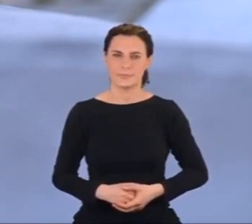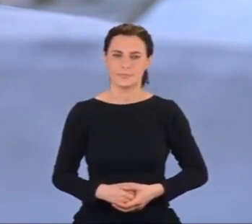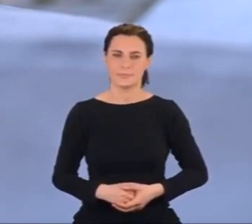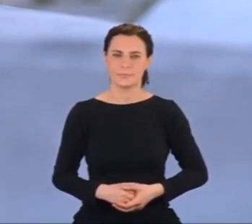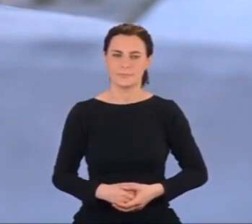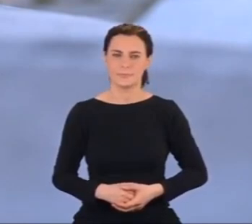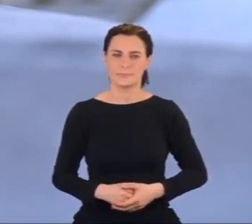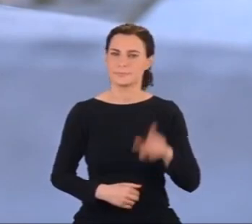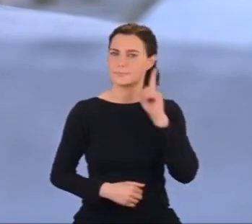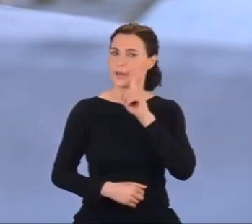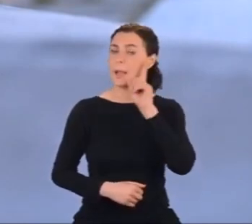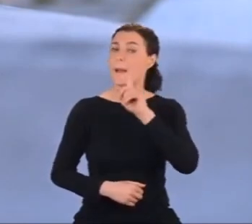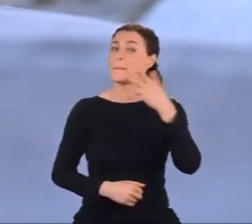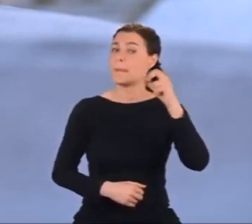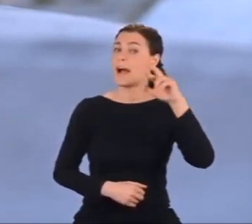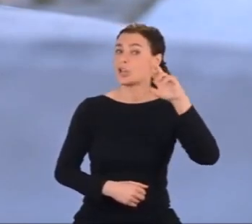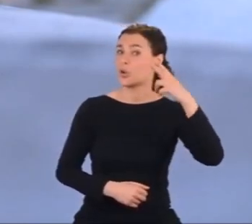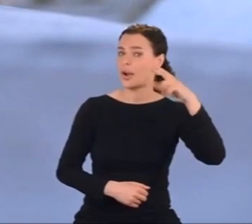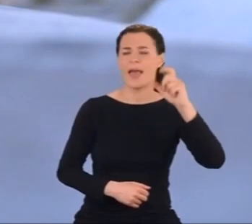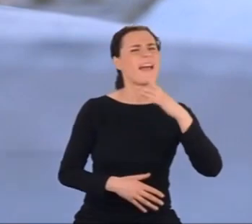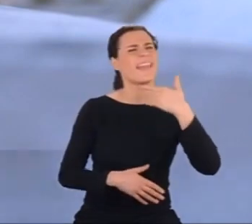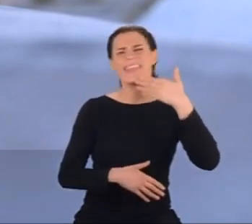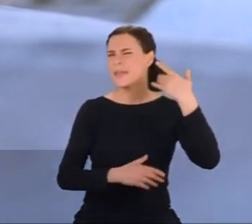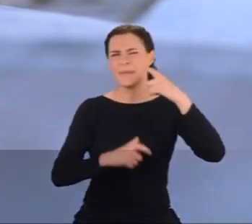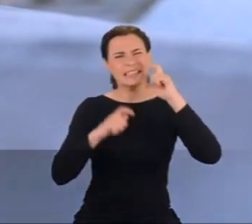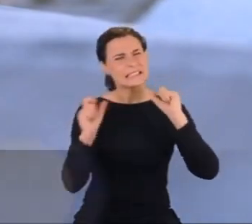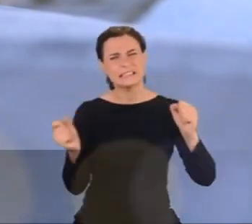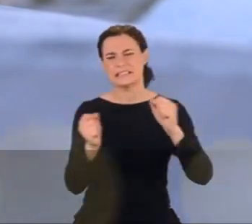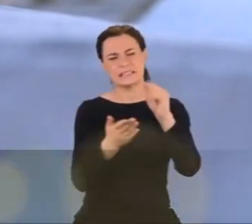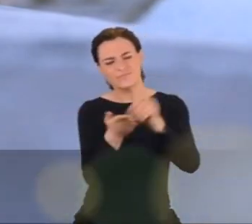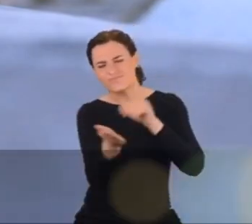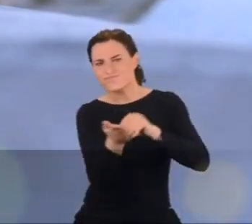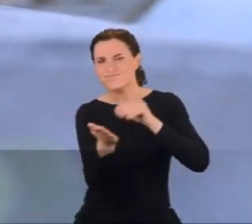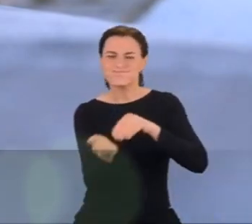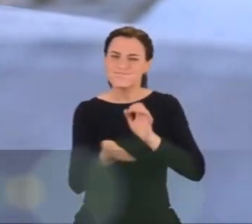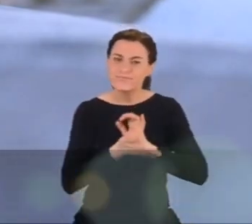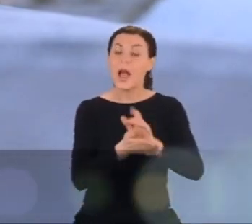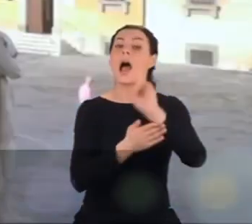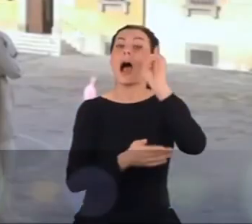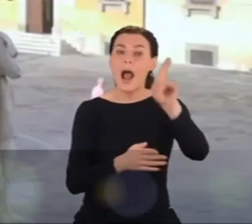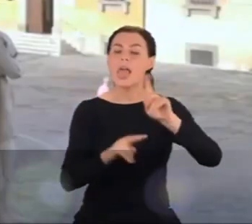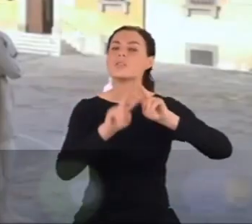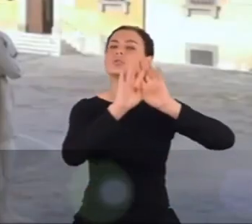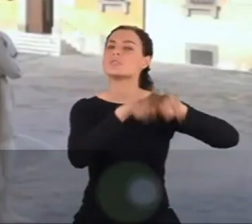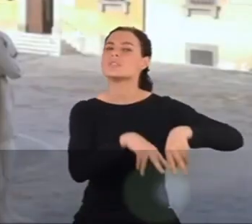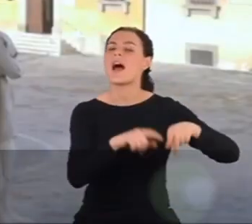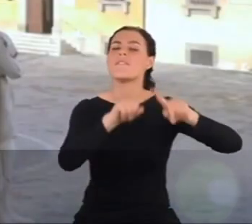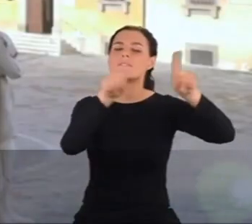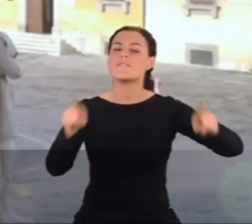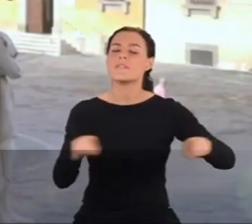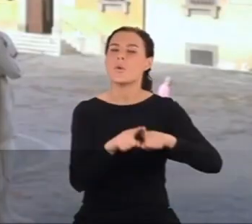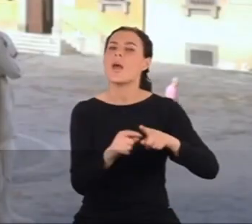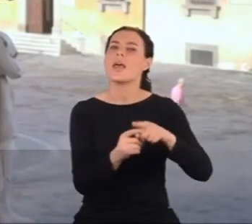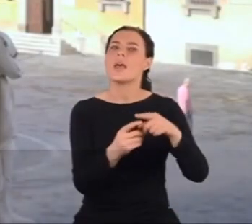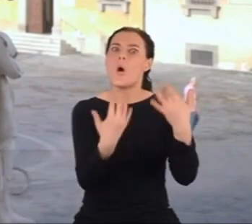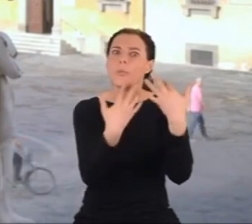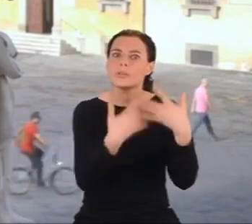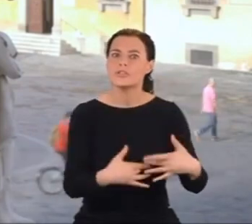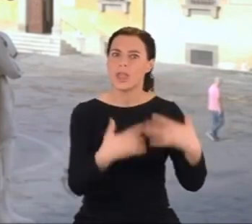Choć Majorana nie publikował żadnych prac, zostawił po sobie tysiące stron obliczeń, w których próbował zamknąć swoje myśli.